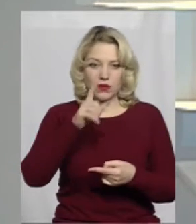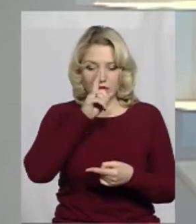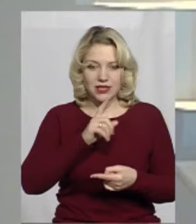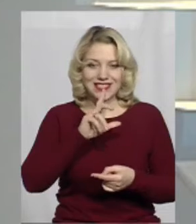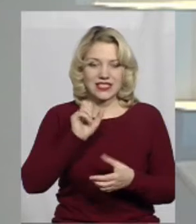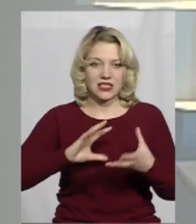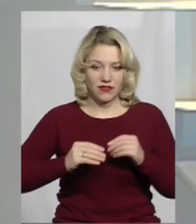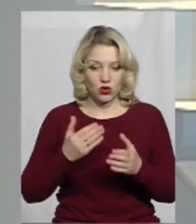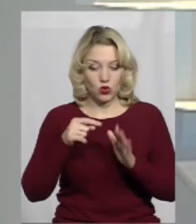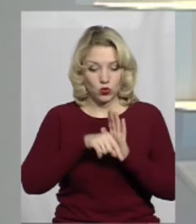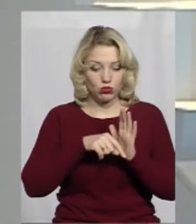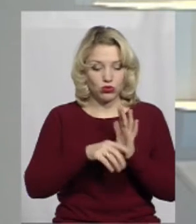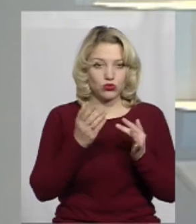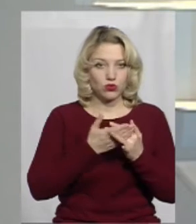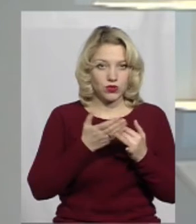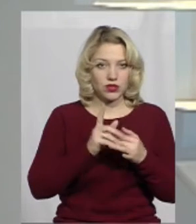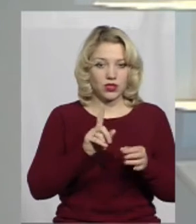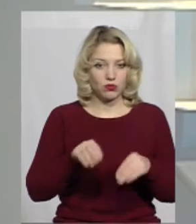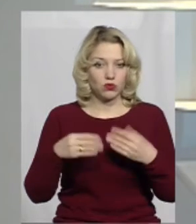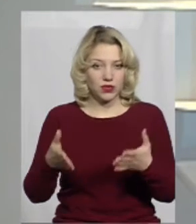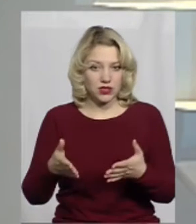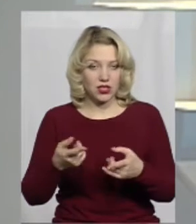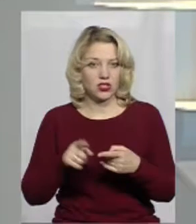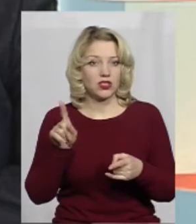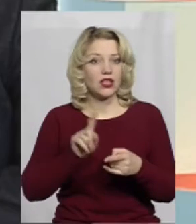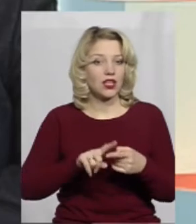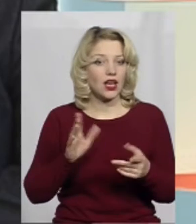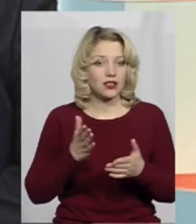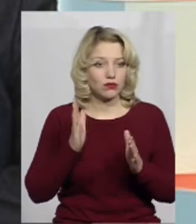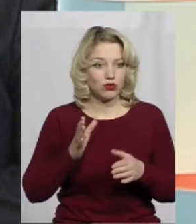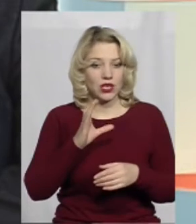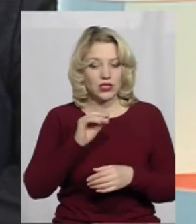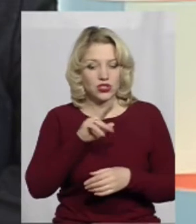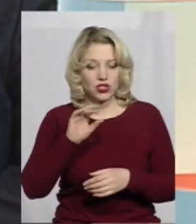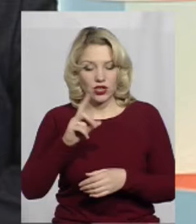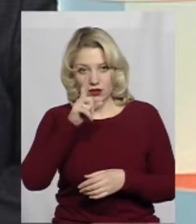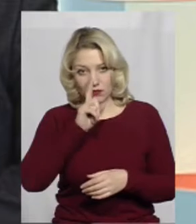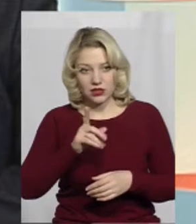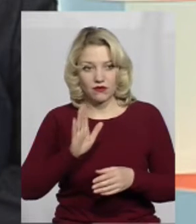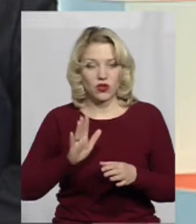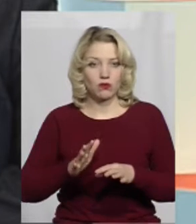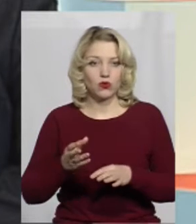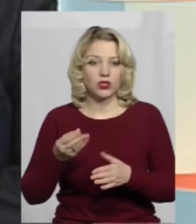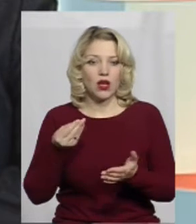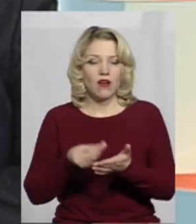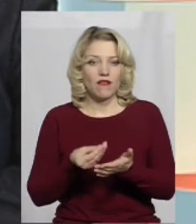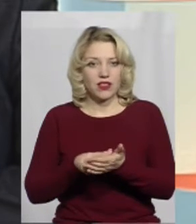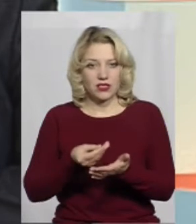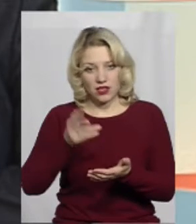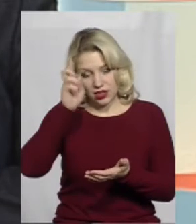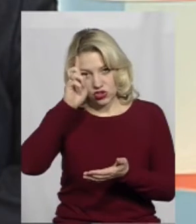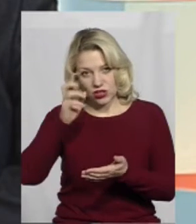звітним. Тобто, субсидії, які будуть призначені, які будуть в січні місяці, вони будуть профінансовані в лютому.